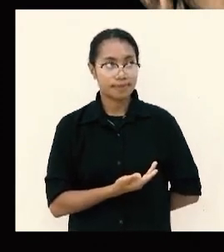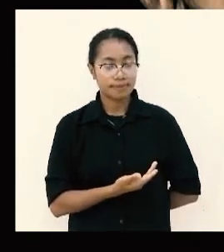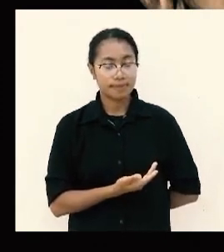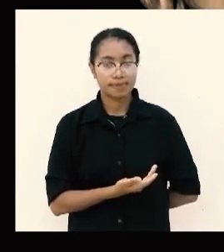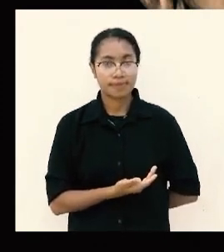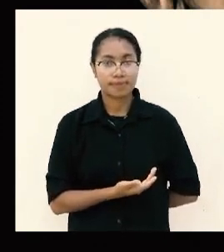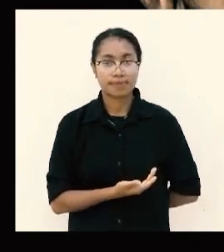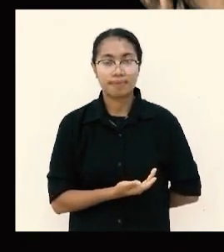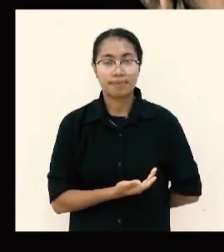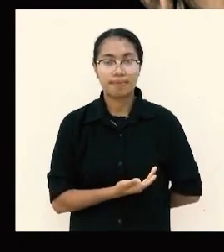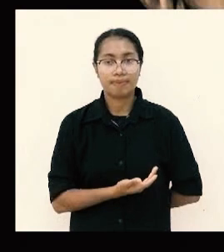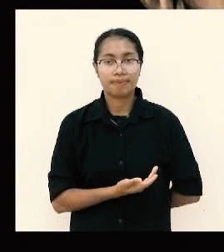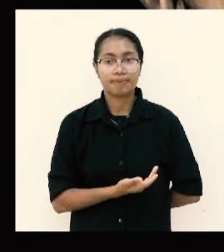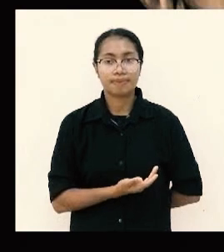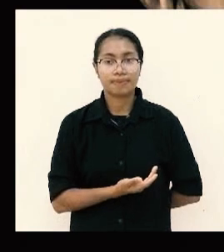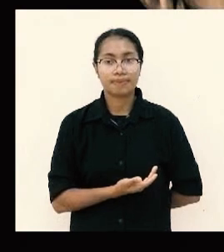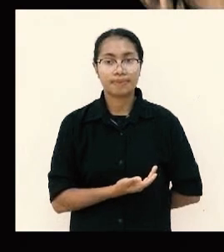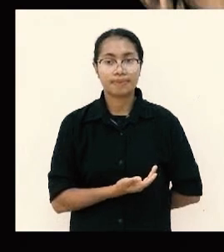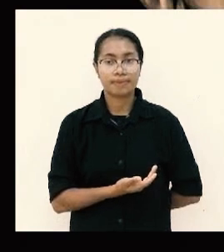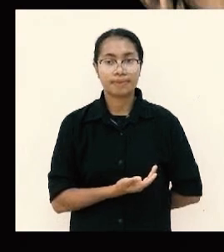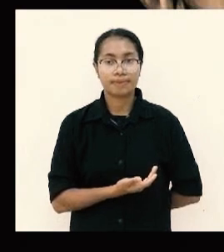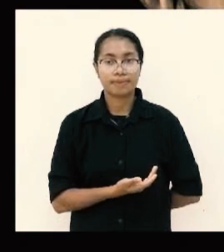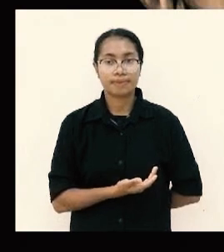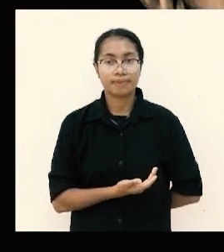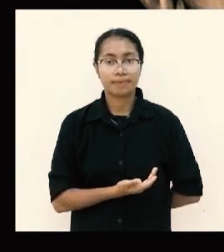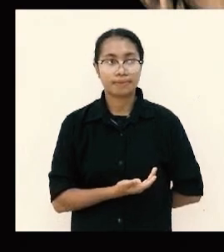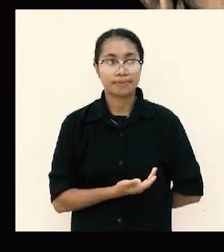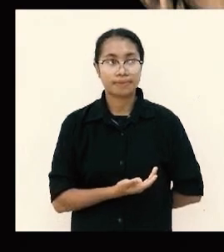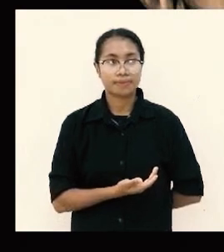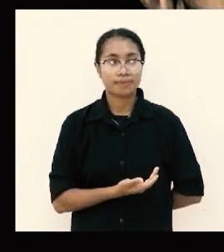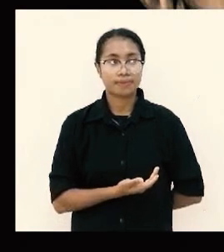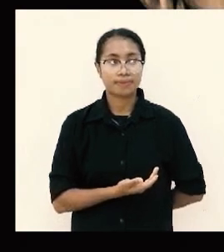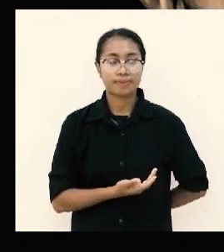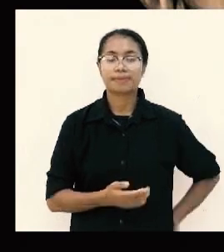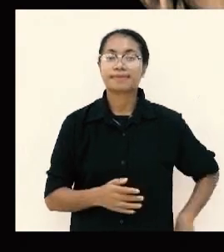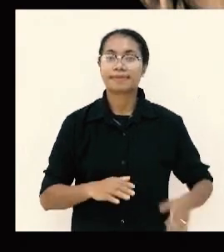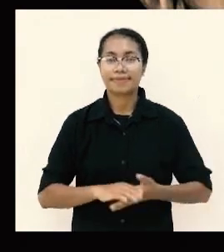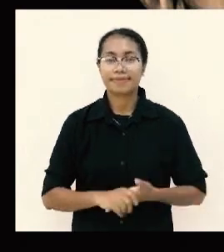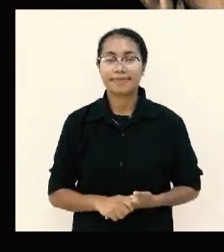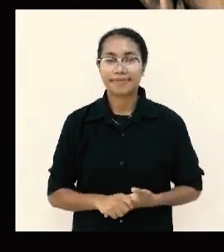terhadap orang tua dan tidak tahu berterima kasih